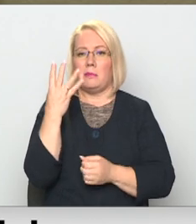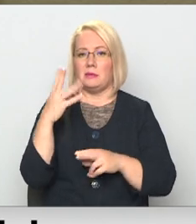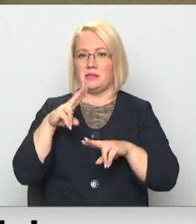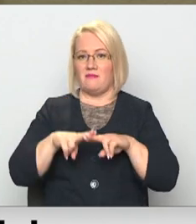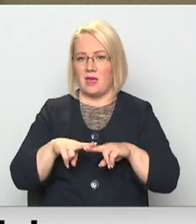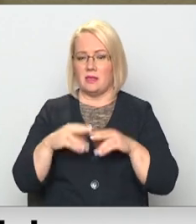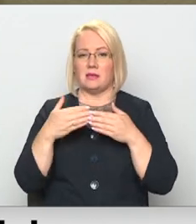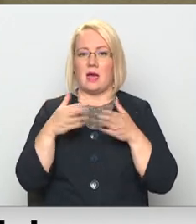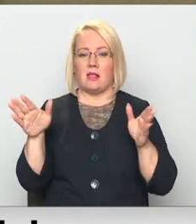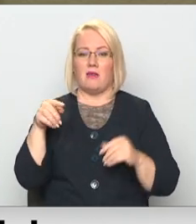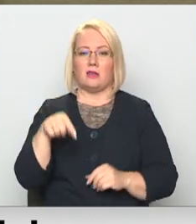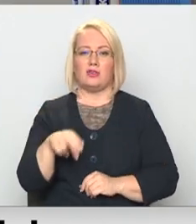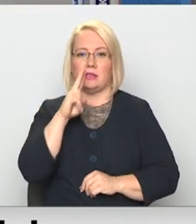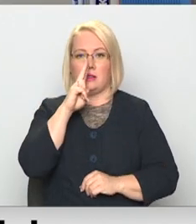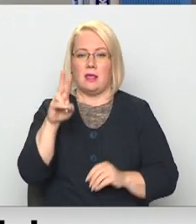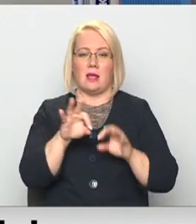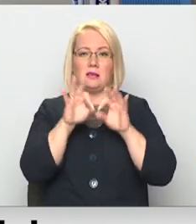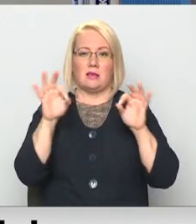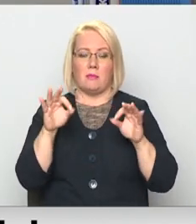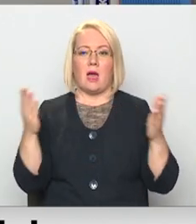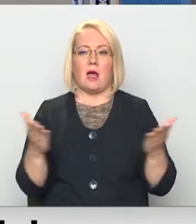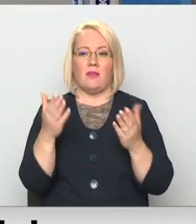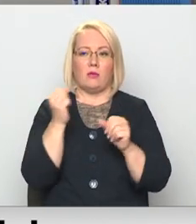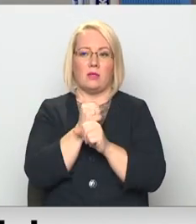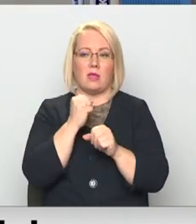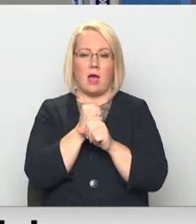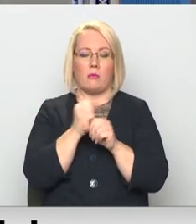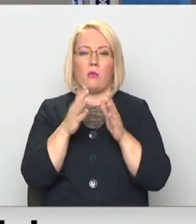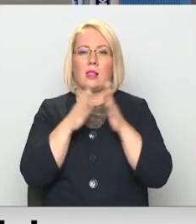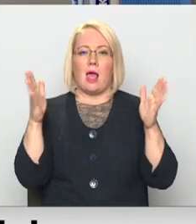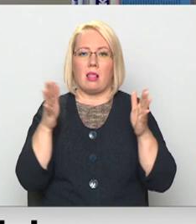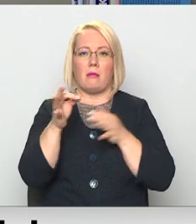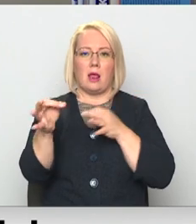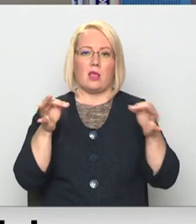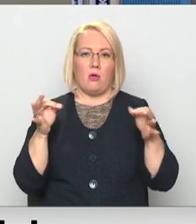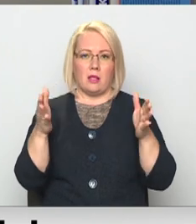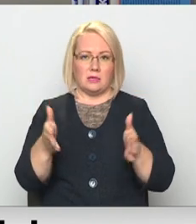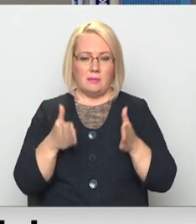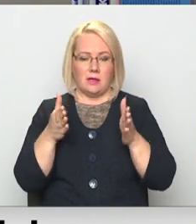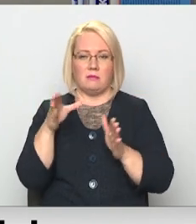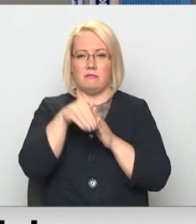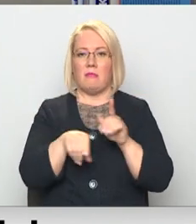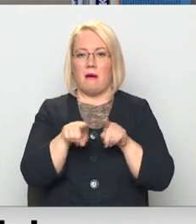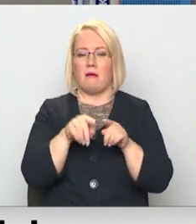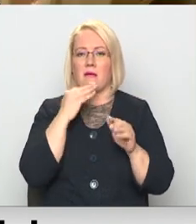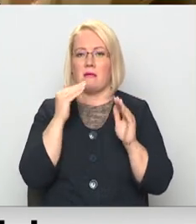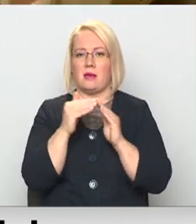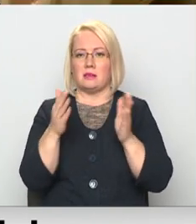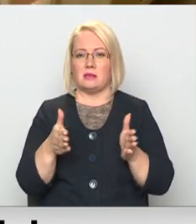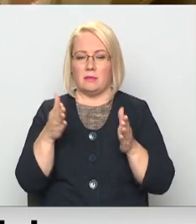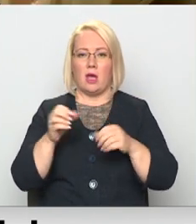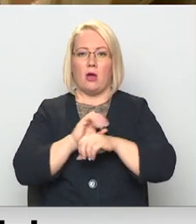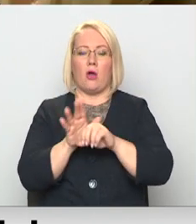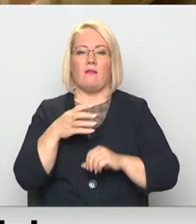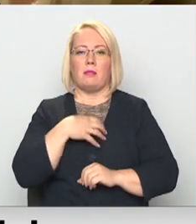atvēra šīs nedēļas sākumā. Lai atvieglotu darbu lielākām reģionālajām slimnīcām, tos te prēzeknes slimnīcai Covid